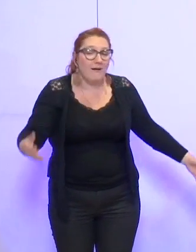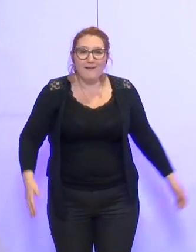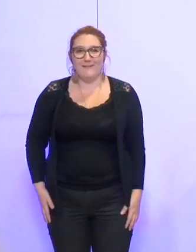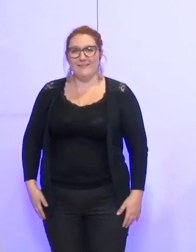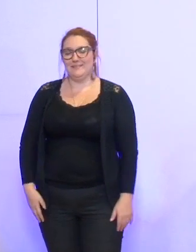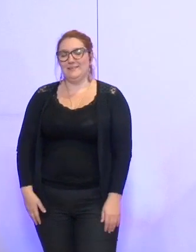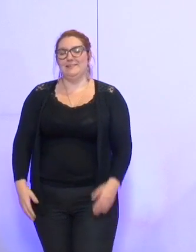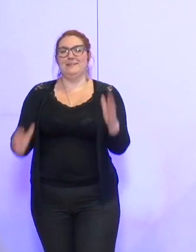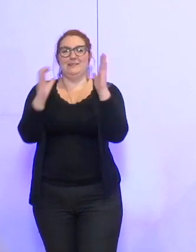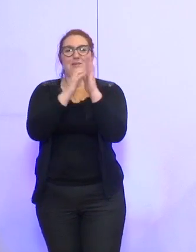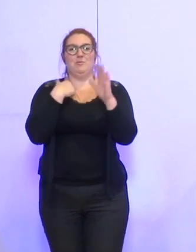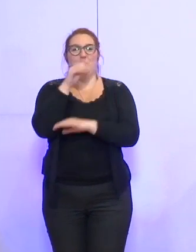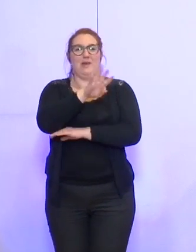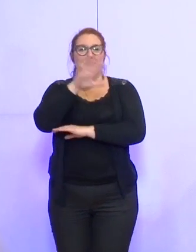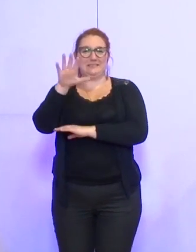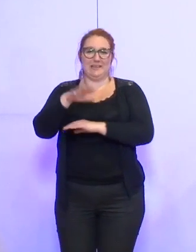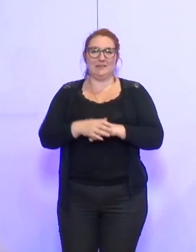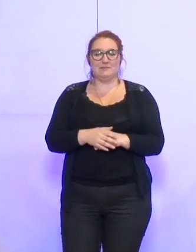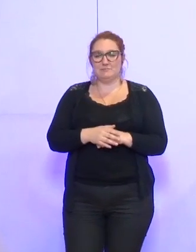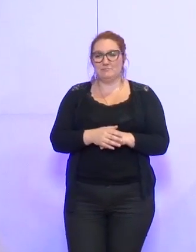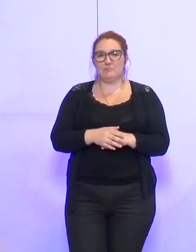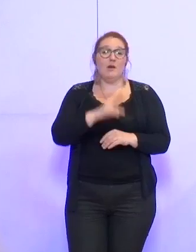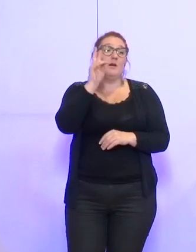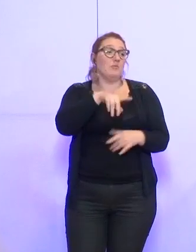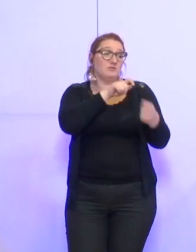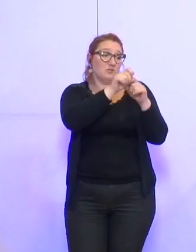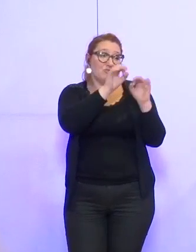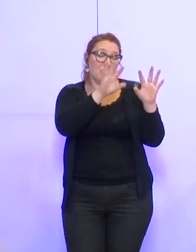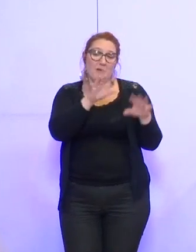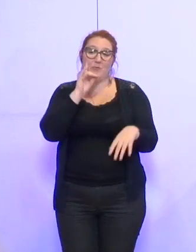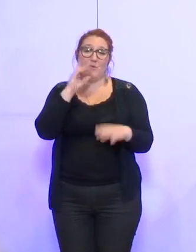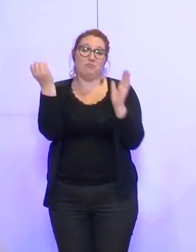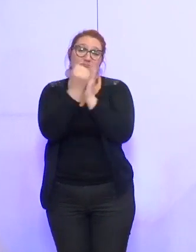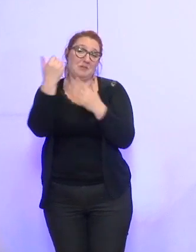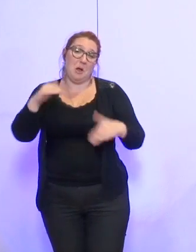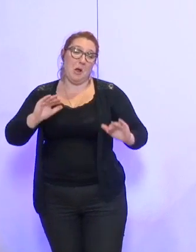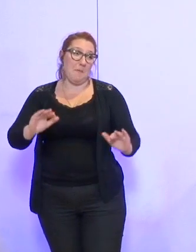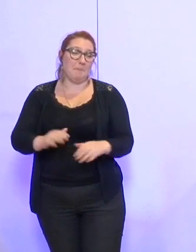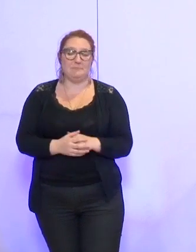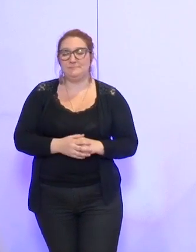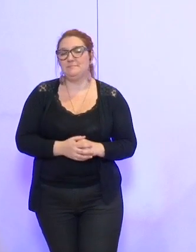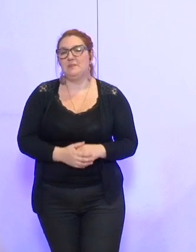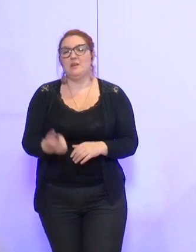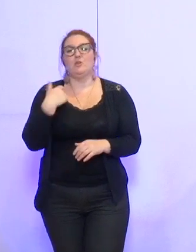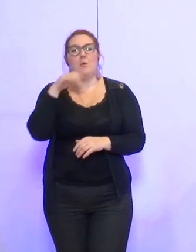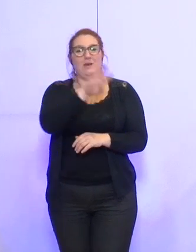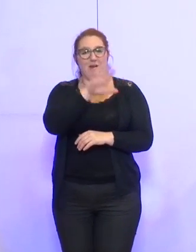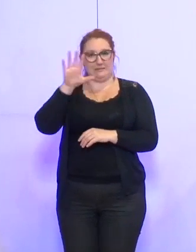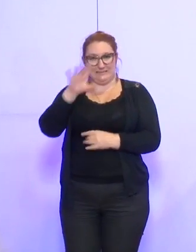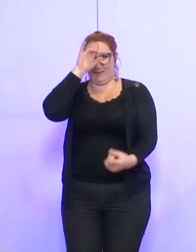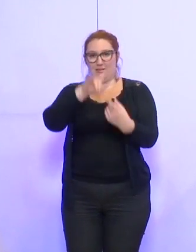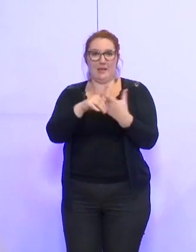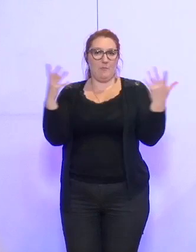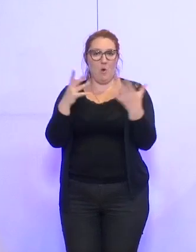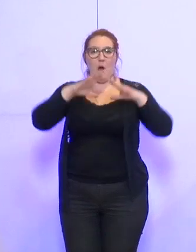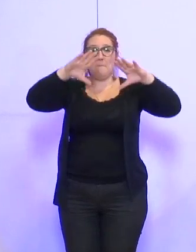Délibération numéro 45, ça ne change pas radicalement, la délibération est adoptée. Délibération numéro 45 porte sur des